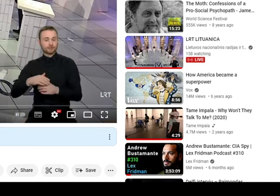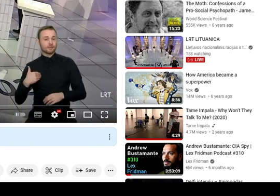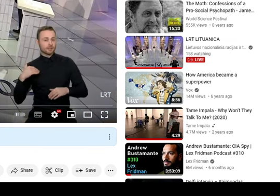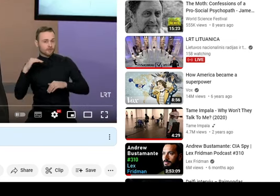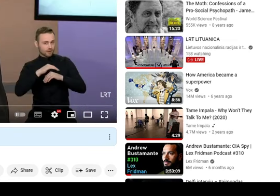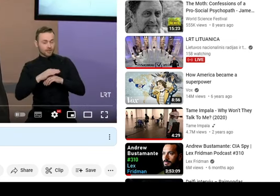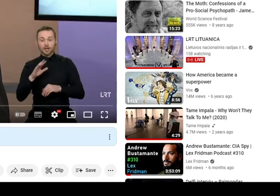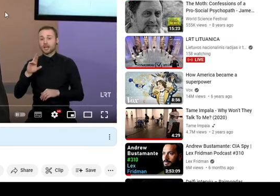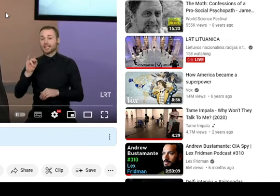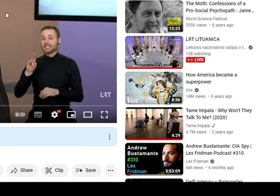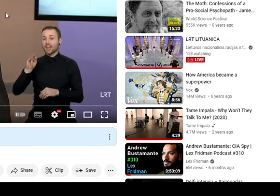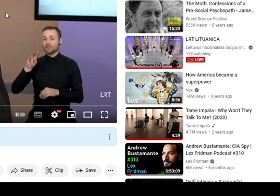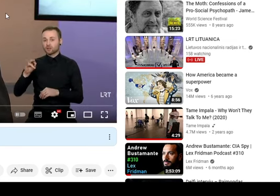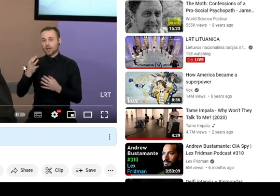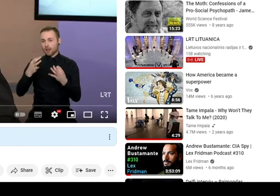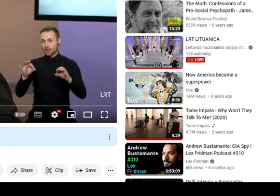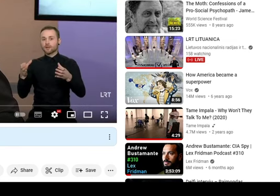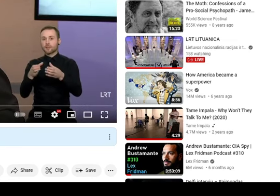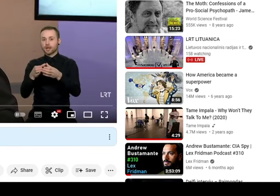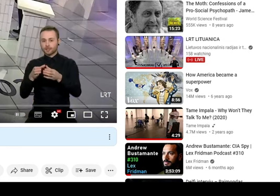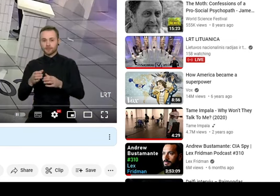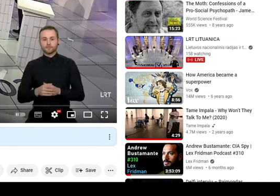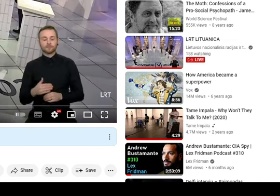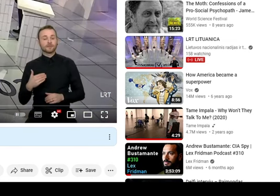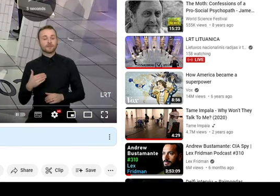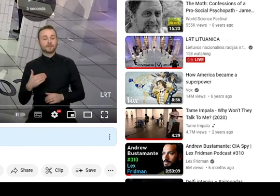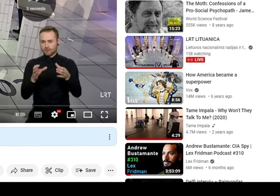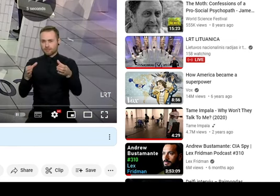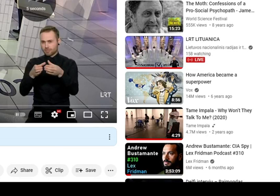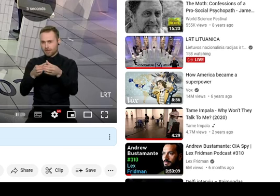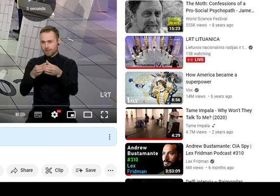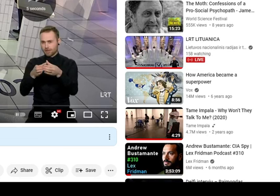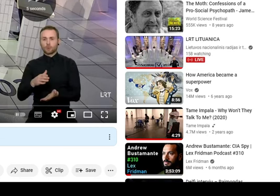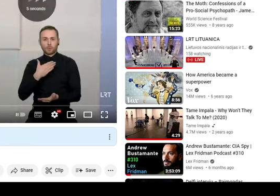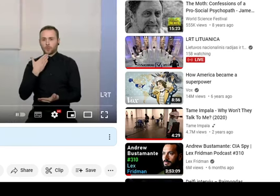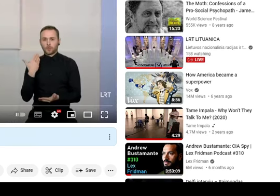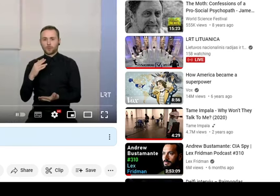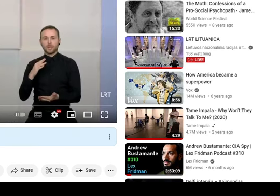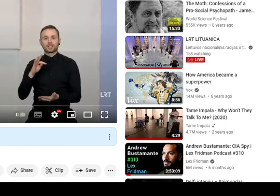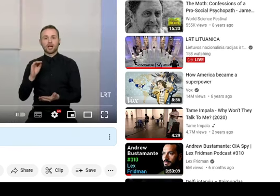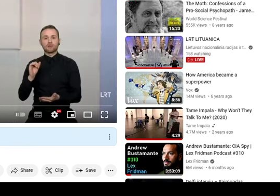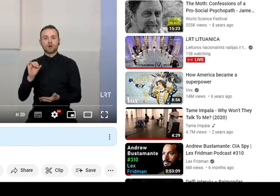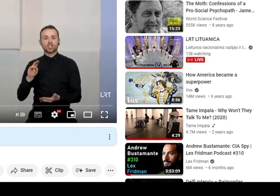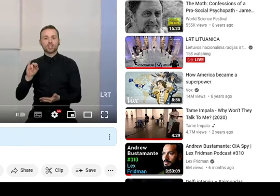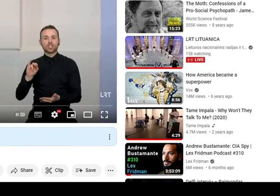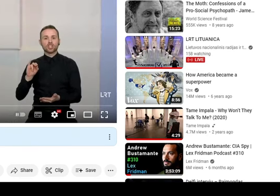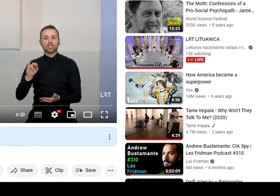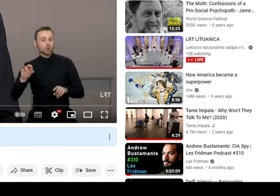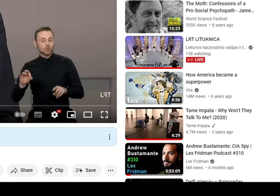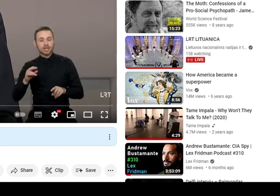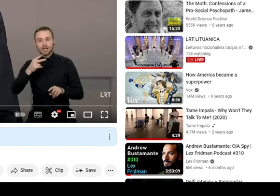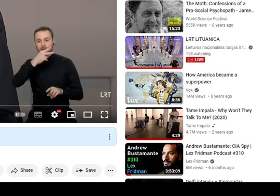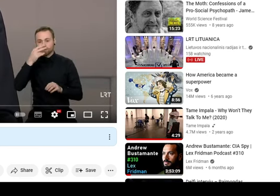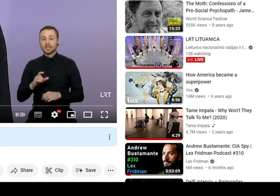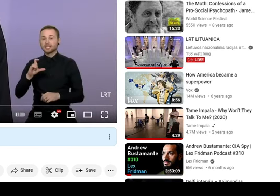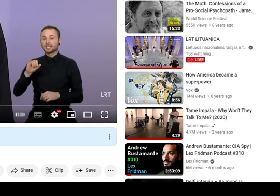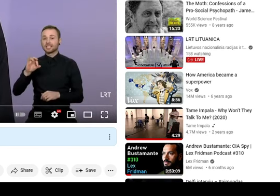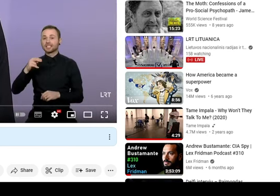Tomas Vydautas Raskiavičius, Laisvės partija. Labas vakaras. Džiugavose galė. Tukus, Lietuvos Lenkų rinkimo akcius.